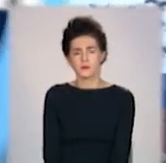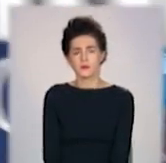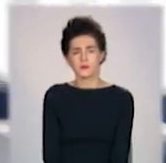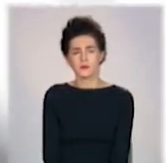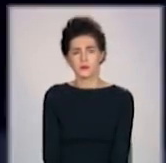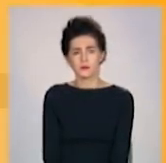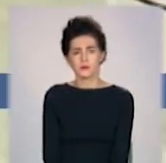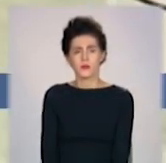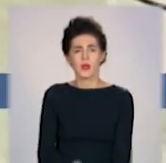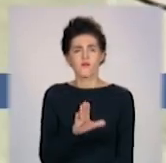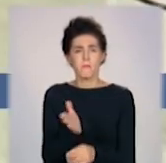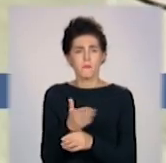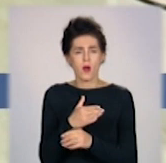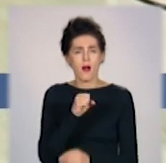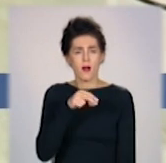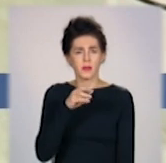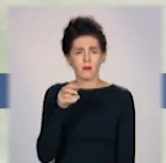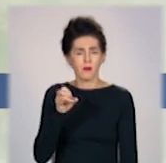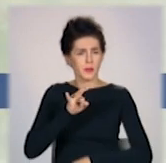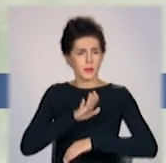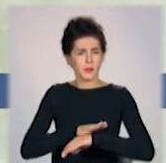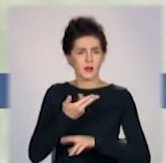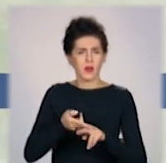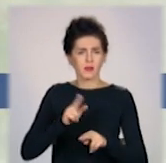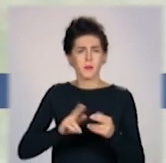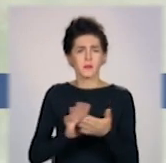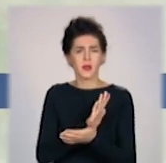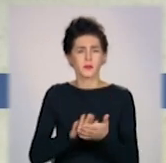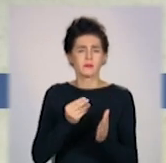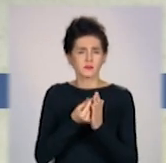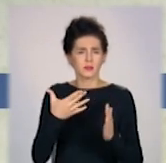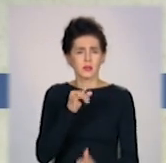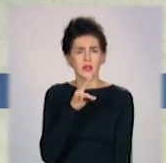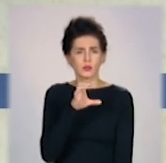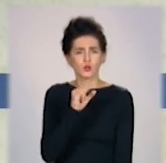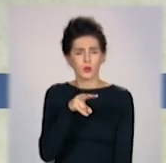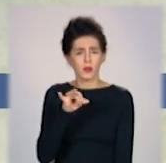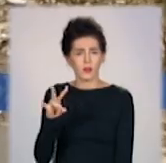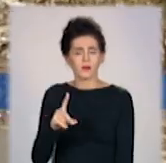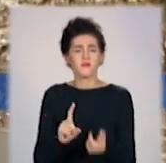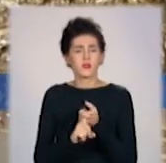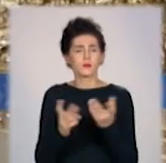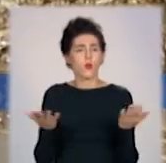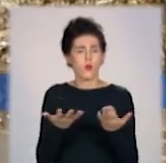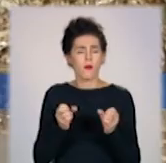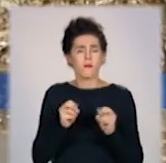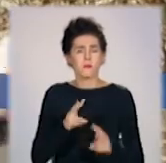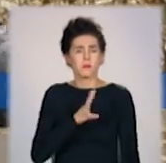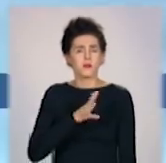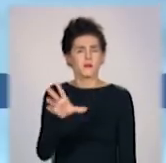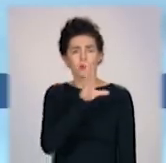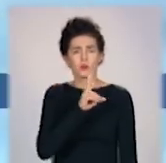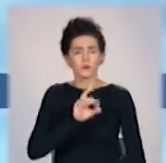У маріупольських аптеках закінчився безкоштовний інсулін. У зв'язку з чим та як бути